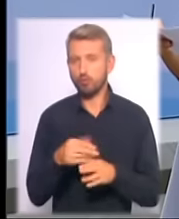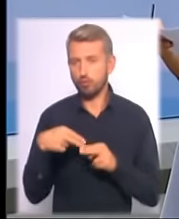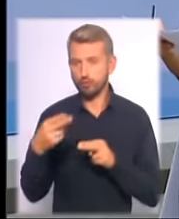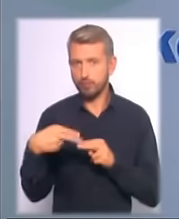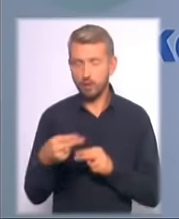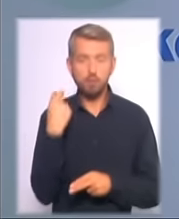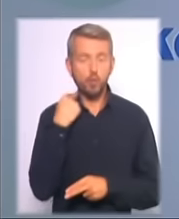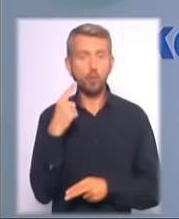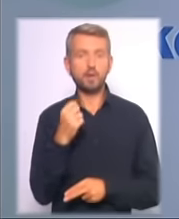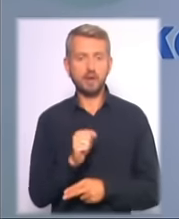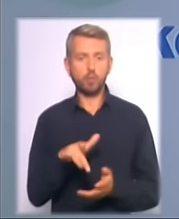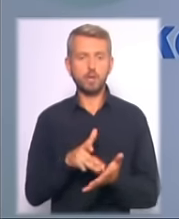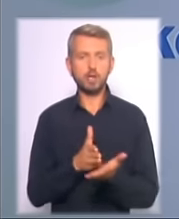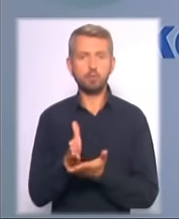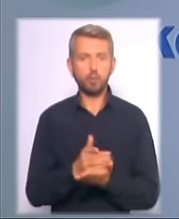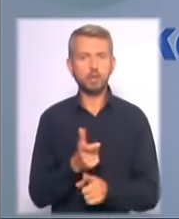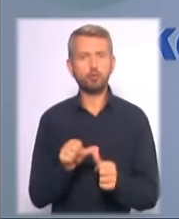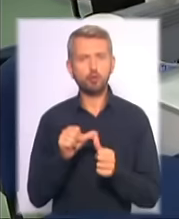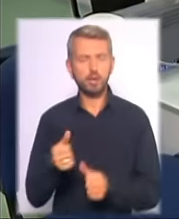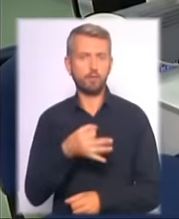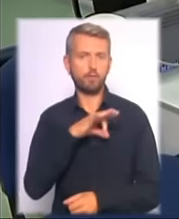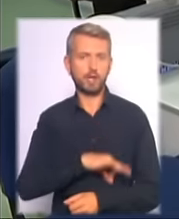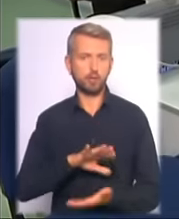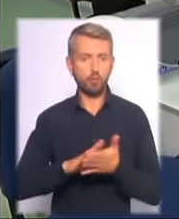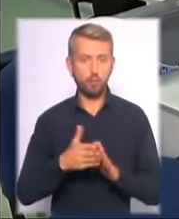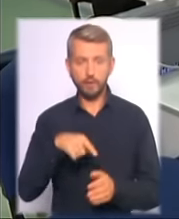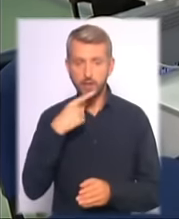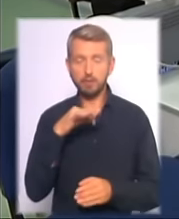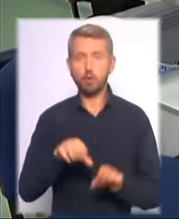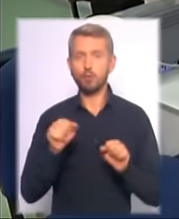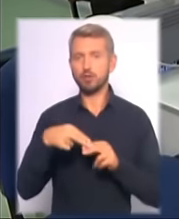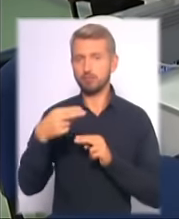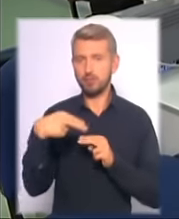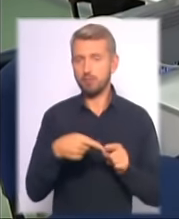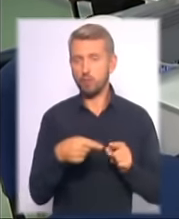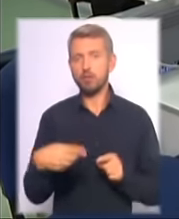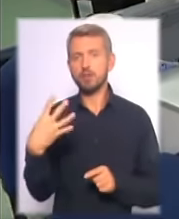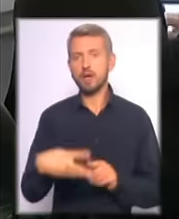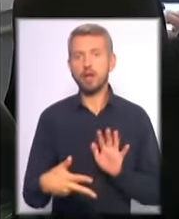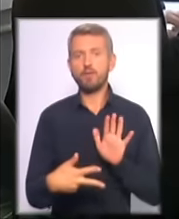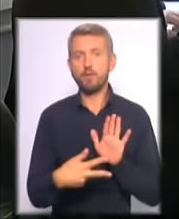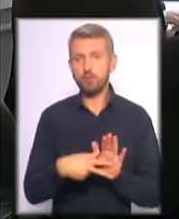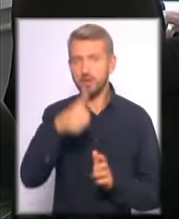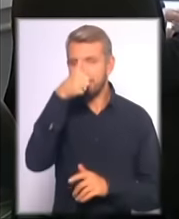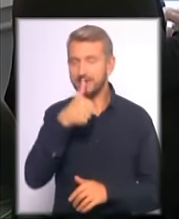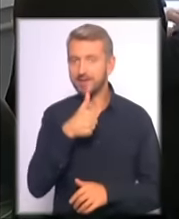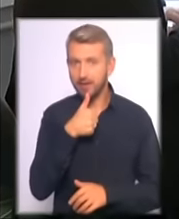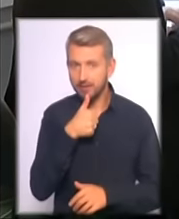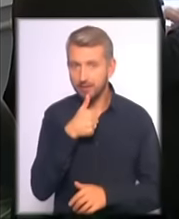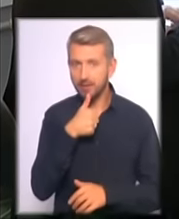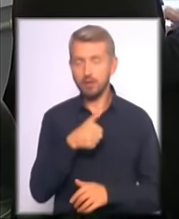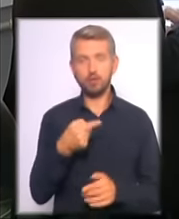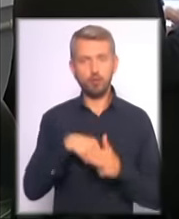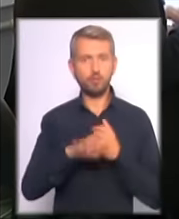комунальні послуги на особливо вигідних умовах. Йдеться про можливість його погашення протягом 48 місяців, тобто 4